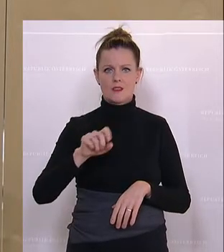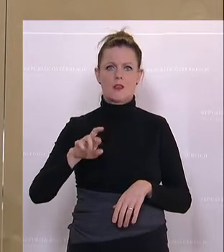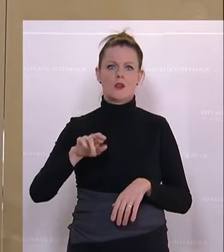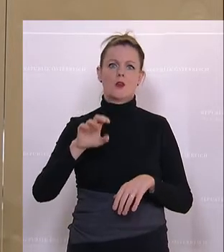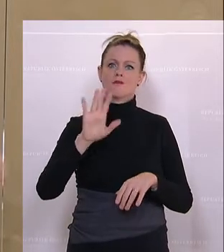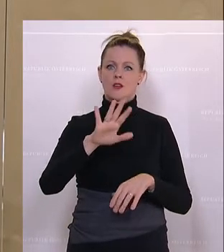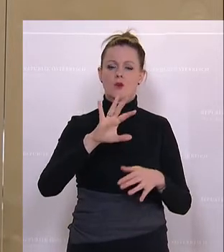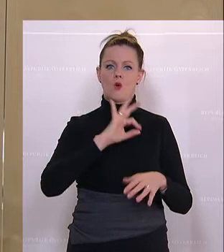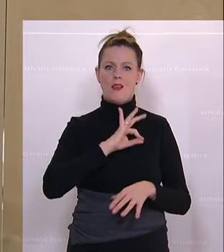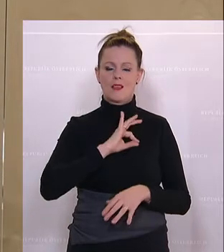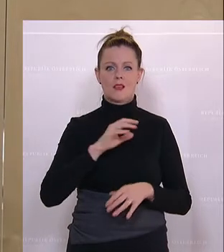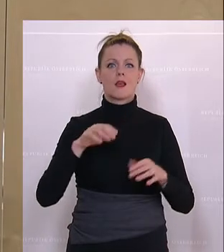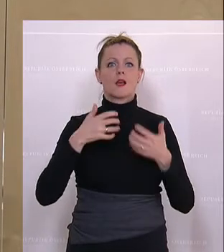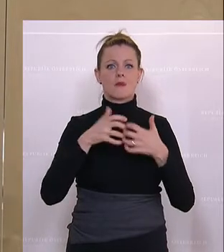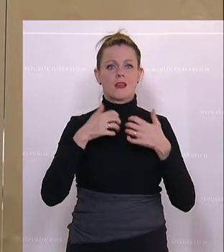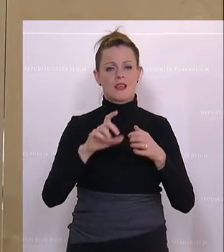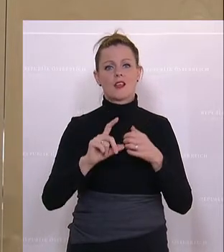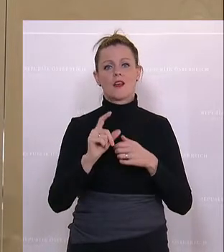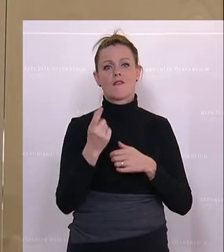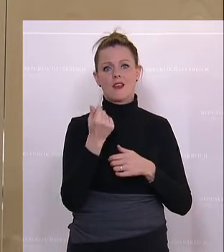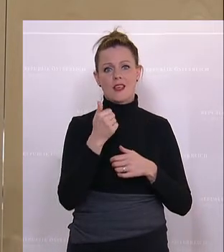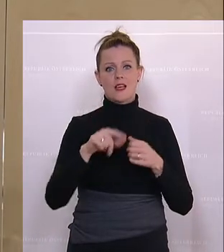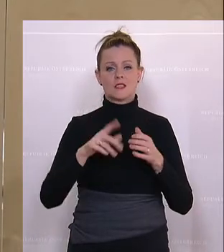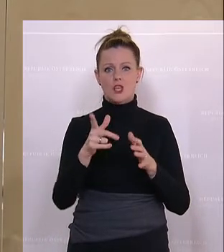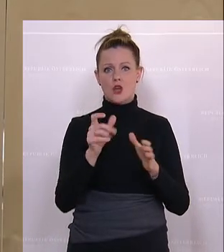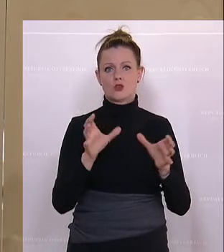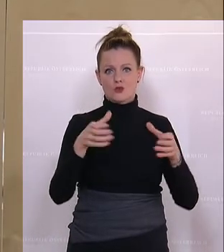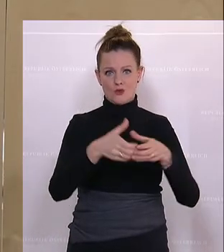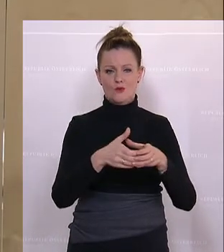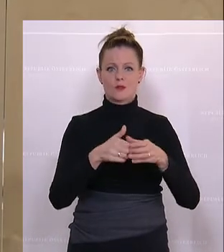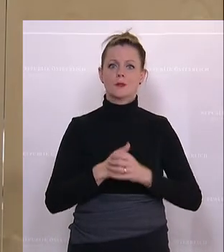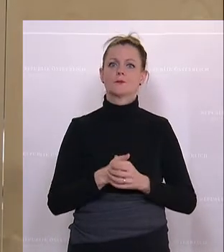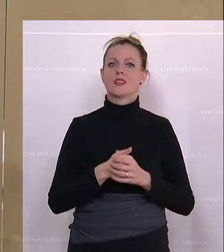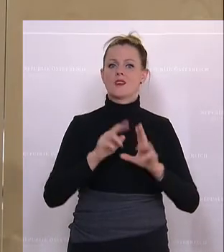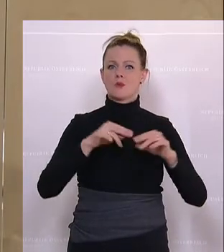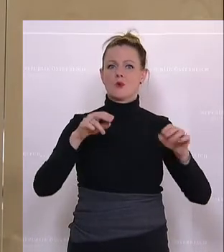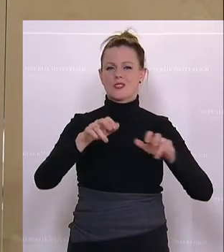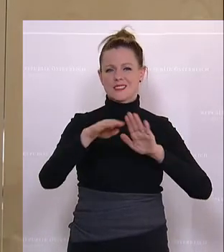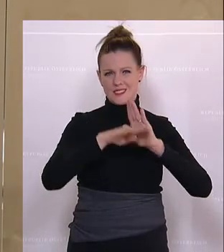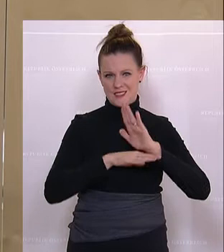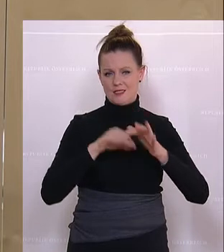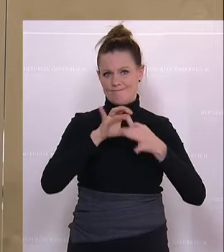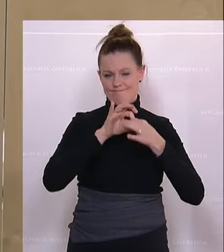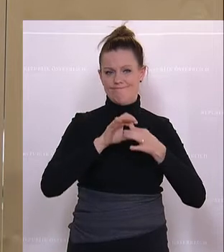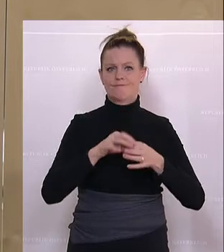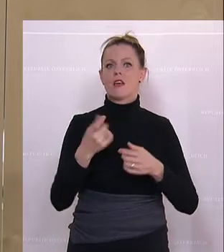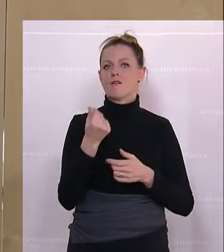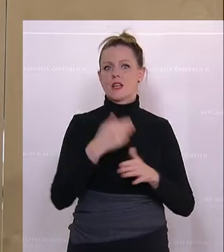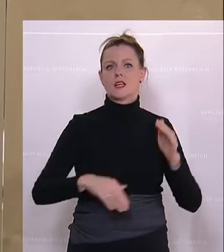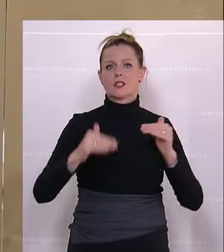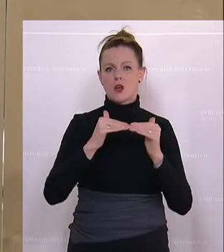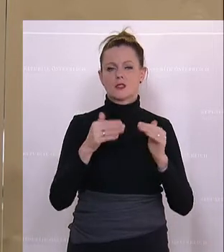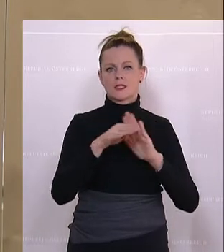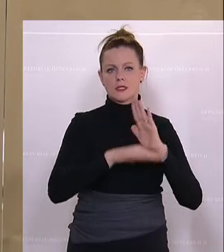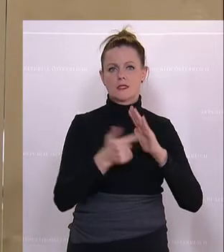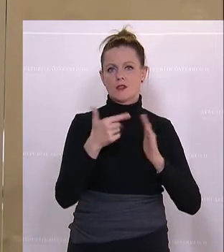Zum Bericht des Finanzausschusses 1309 der Beilagen betreffend eines Bundesgesetzes, mit dem das Finanzausgleichsgesetz